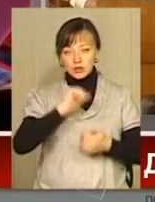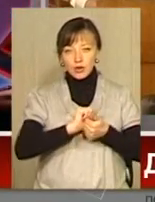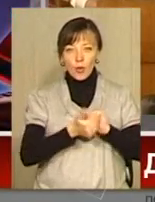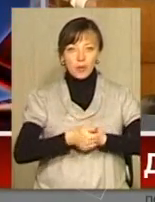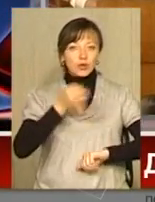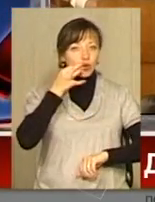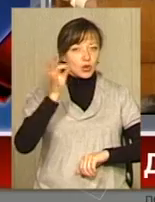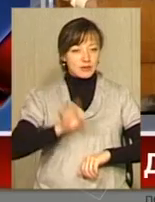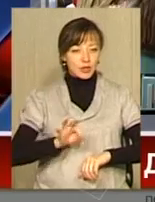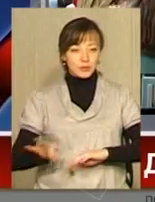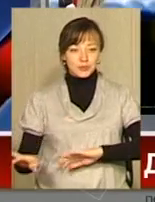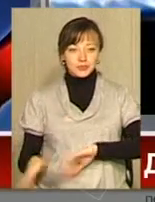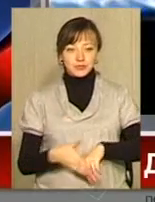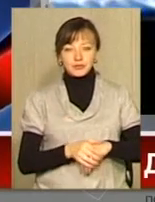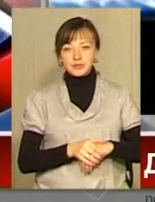досвідом.